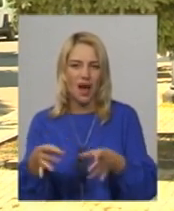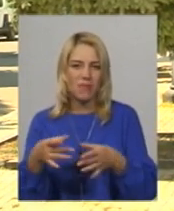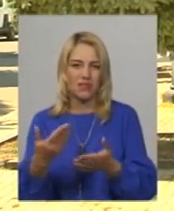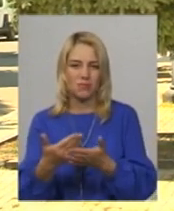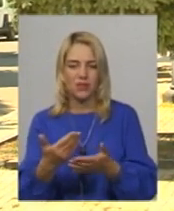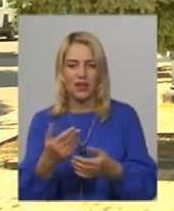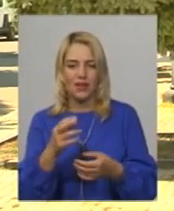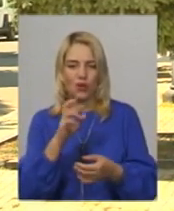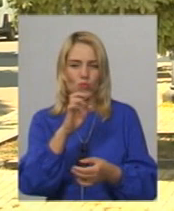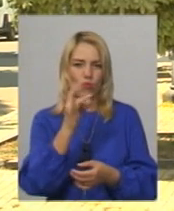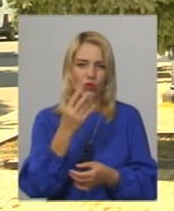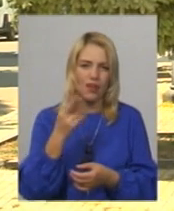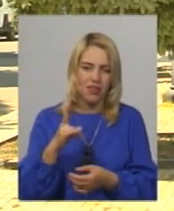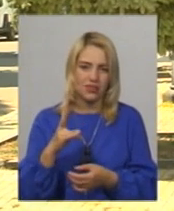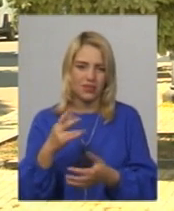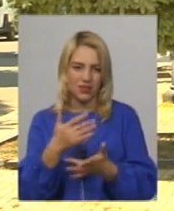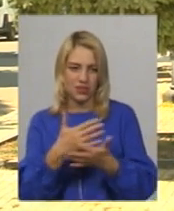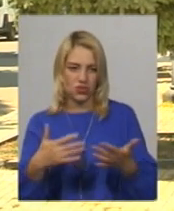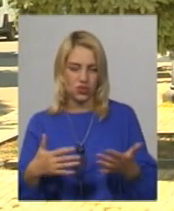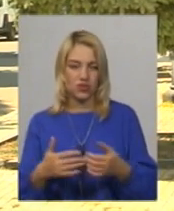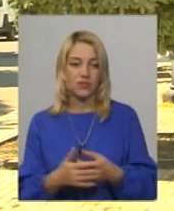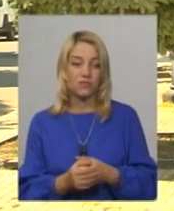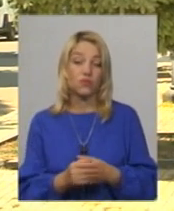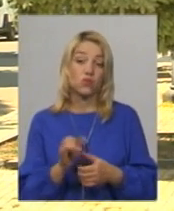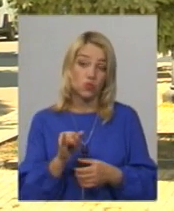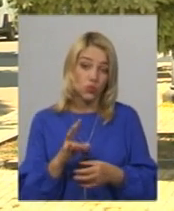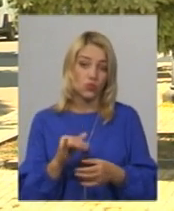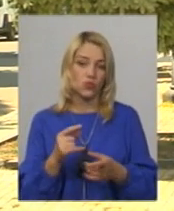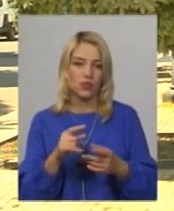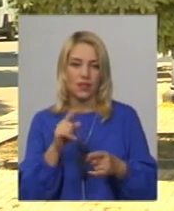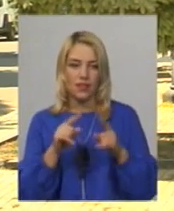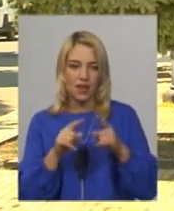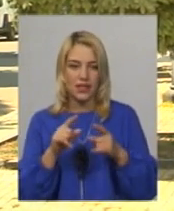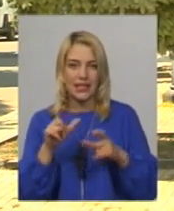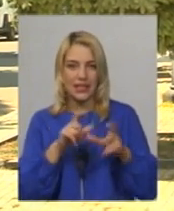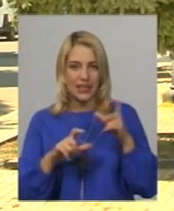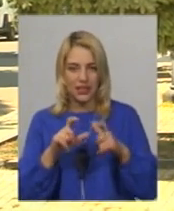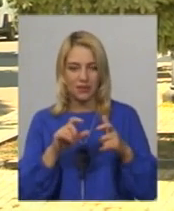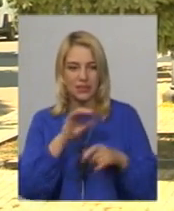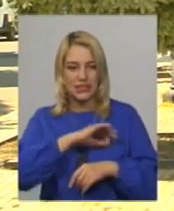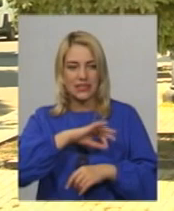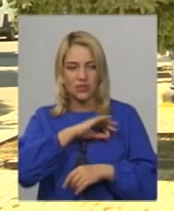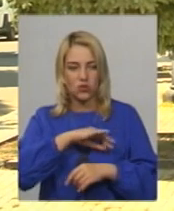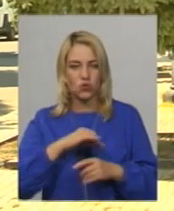бур'янами і таке інше. Деякі хімічні речовини застосовують для того, щоб